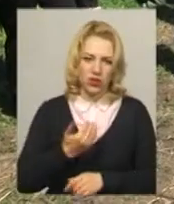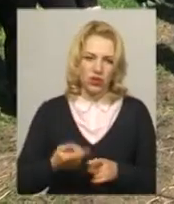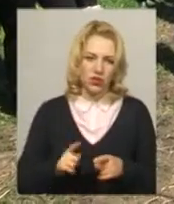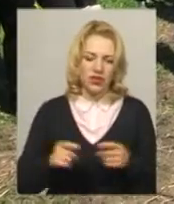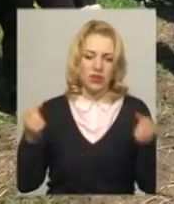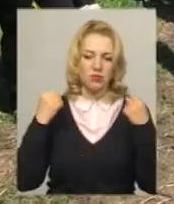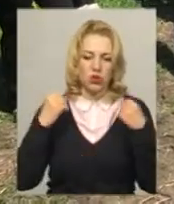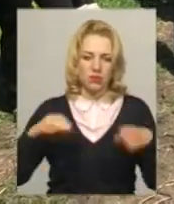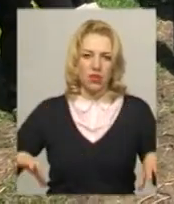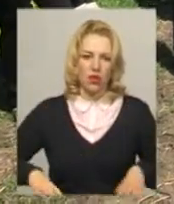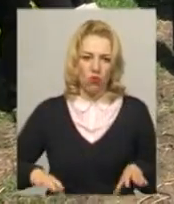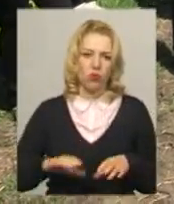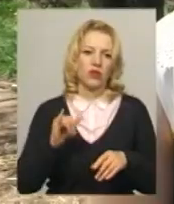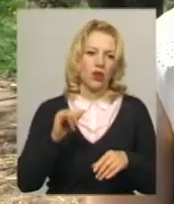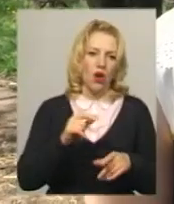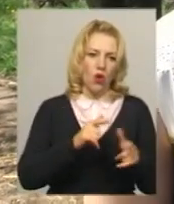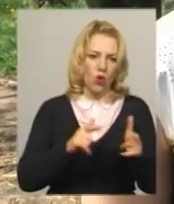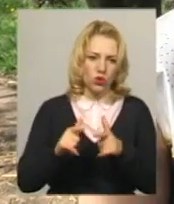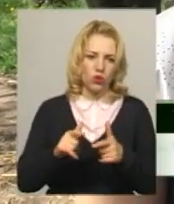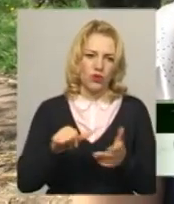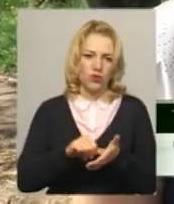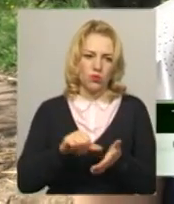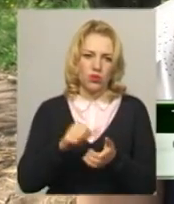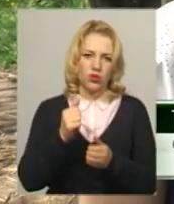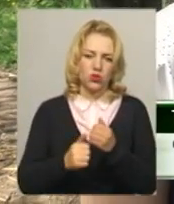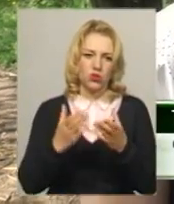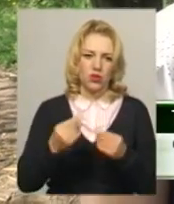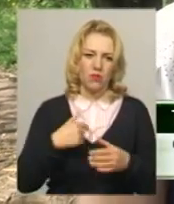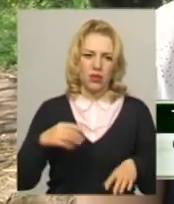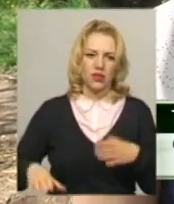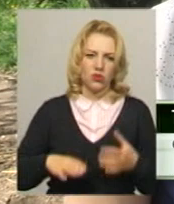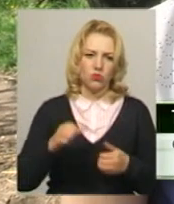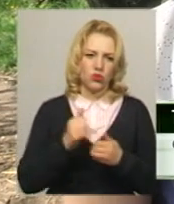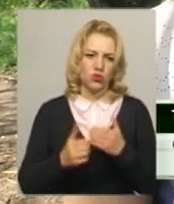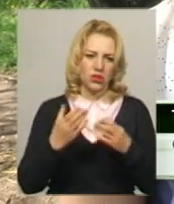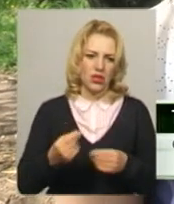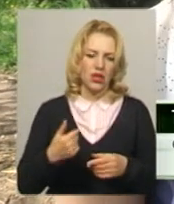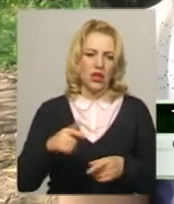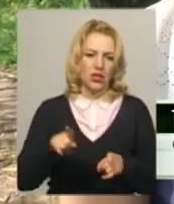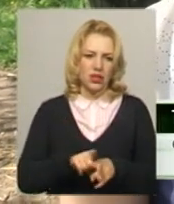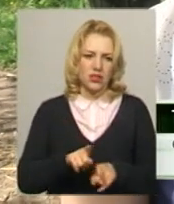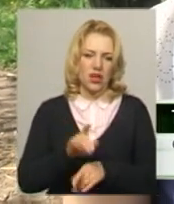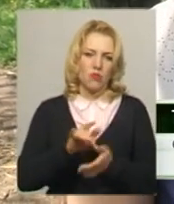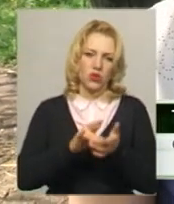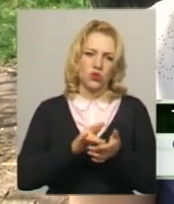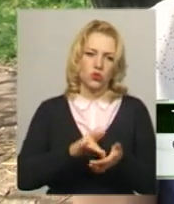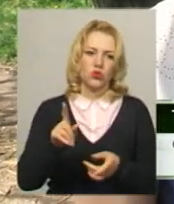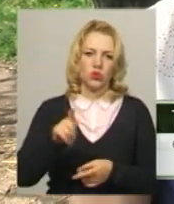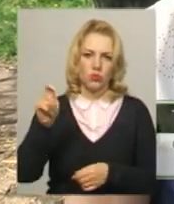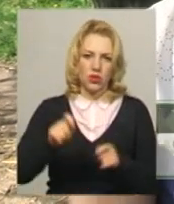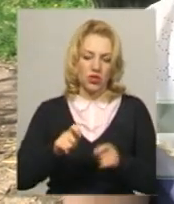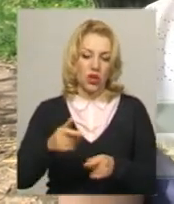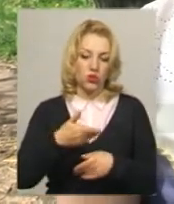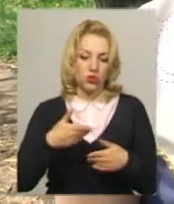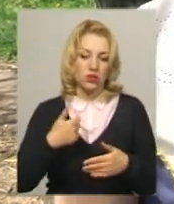коні готові виступати хоч щодня. Звичайно, готові. Ми ж тренуємося щодня. Так само і екскурсії до нас приїжджають. Ми